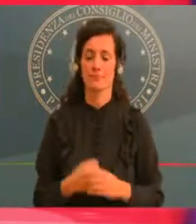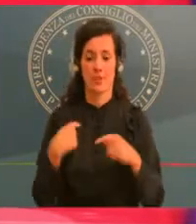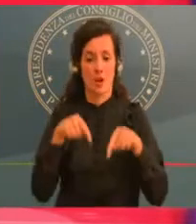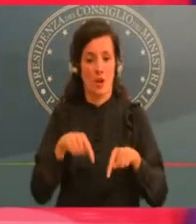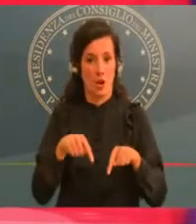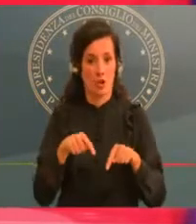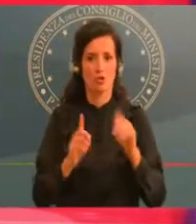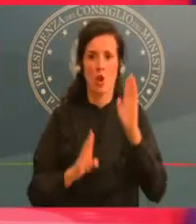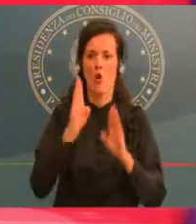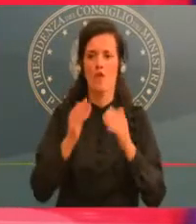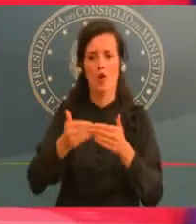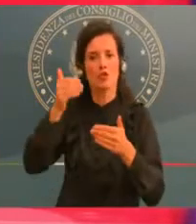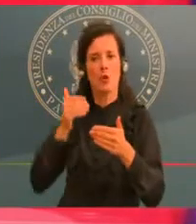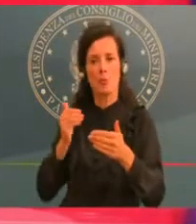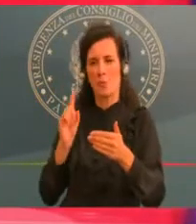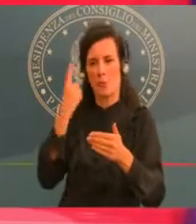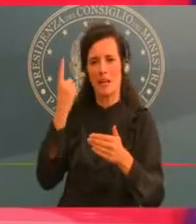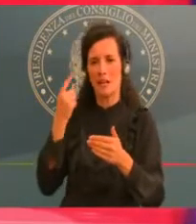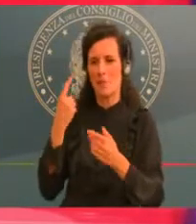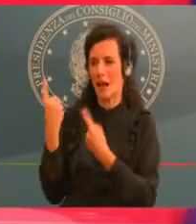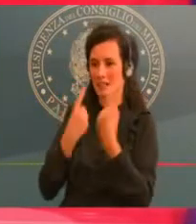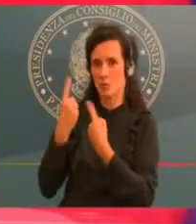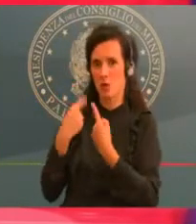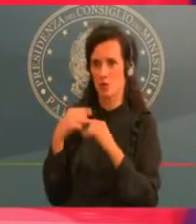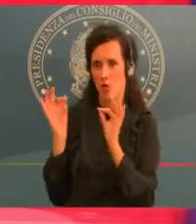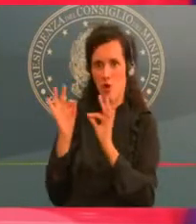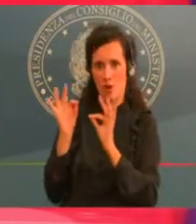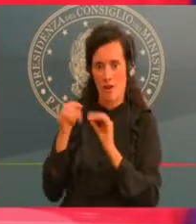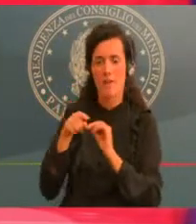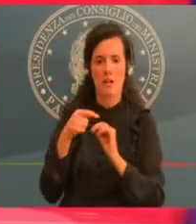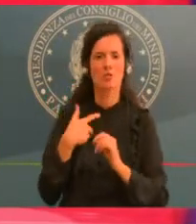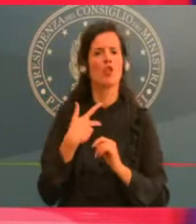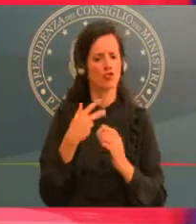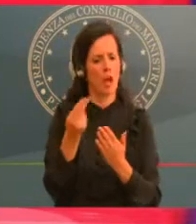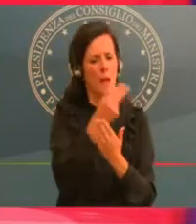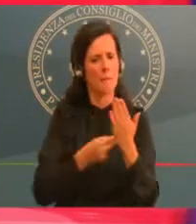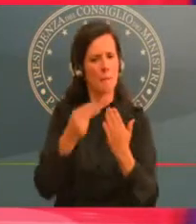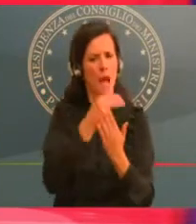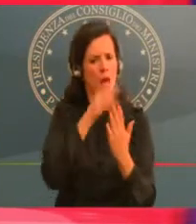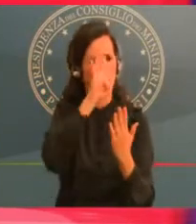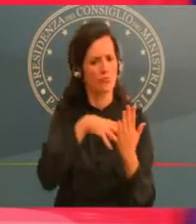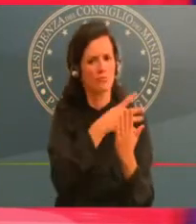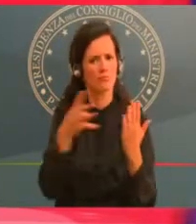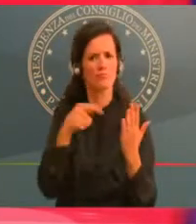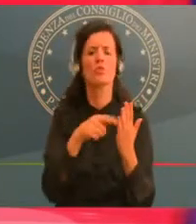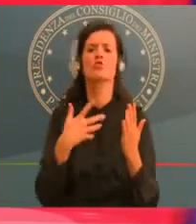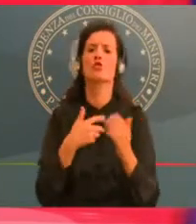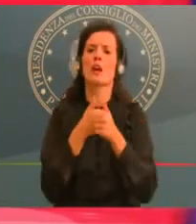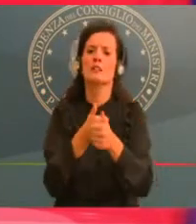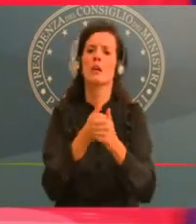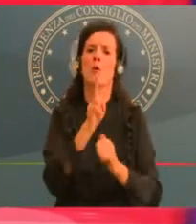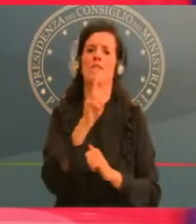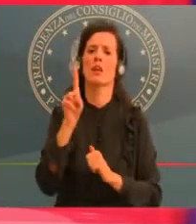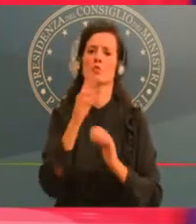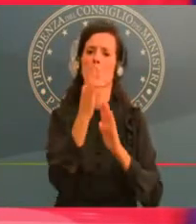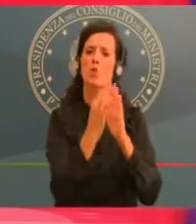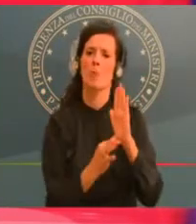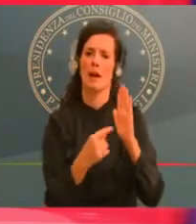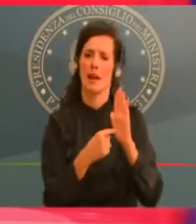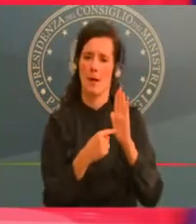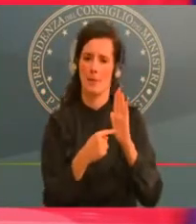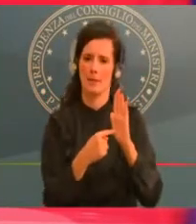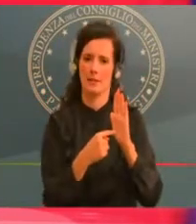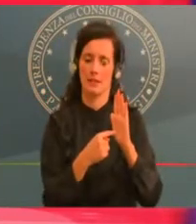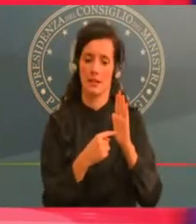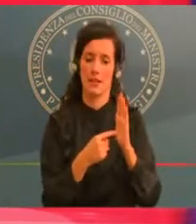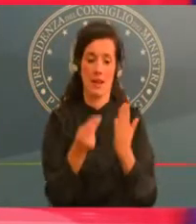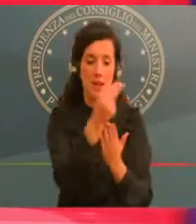su 21 parametri. Questo piano è la bussola, che ci indica dove intervenire con quali misure, anche